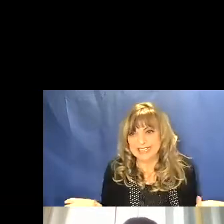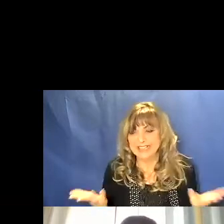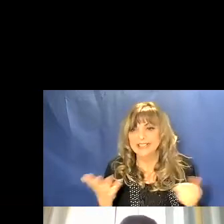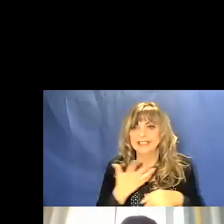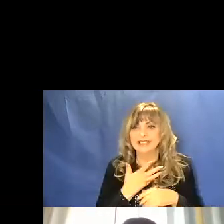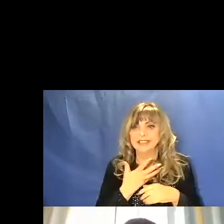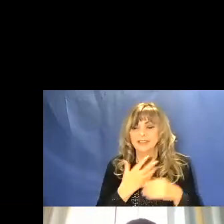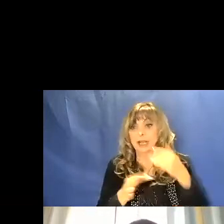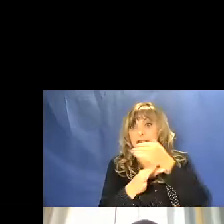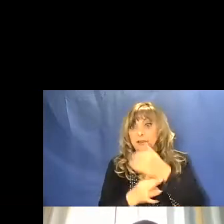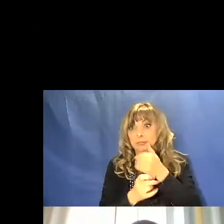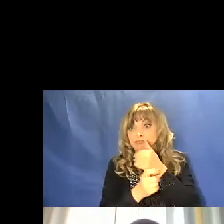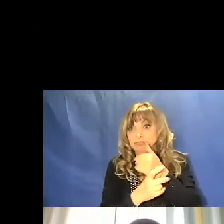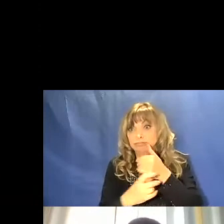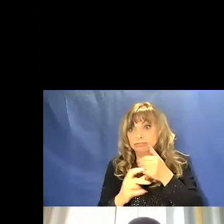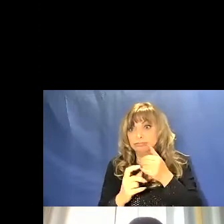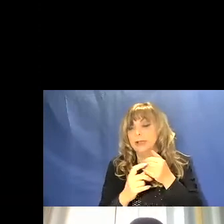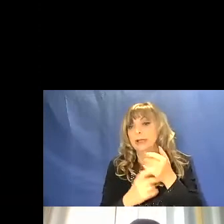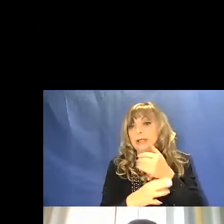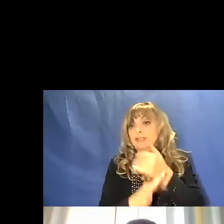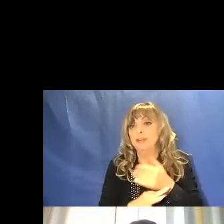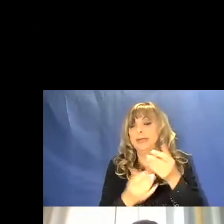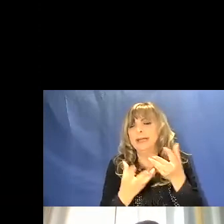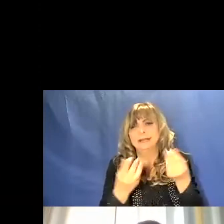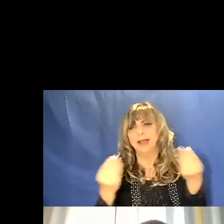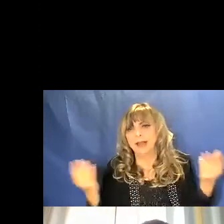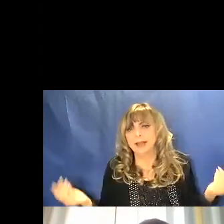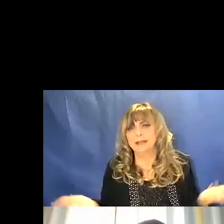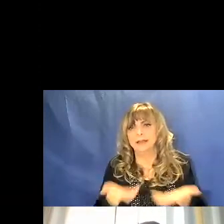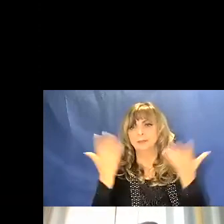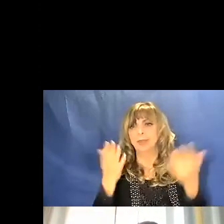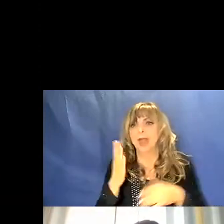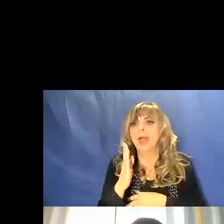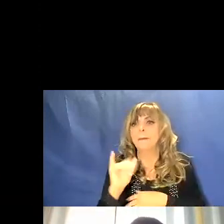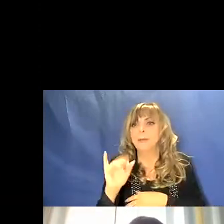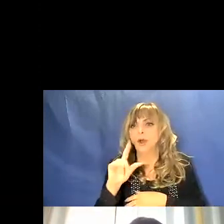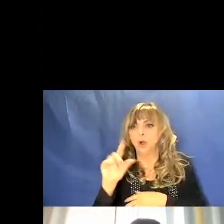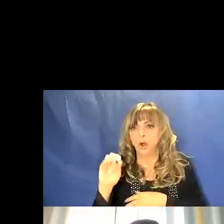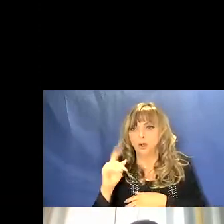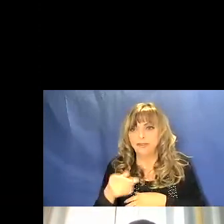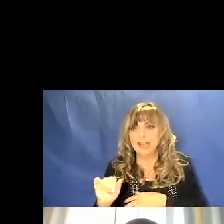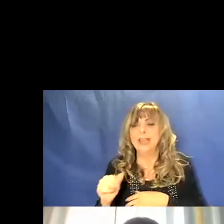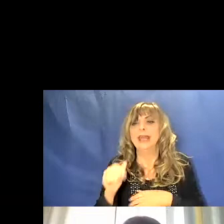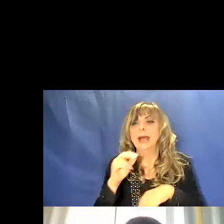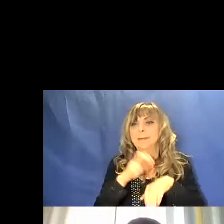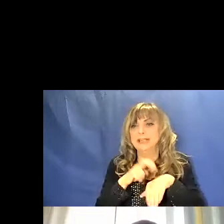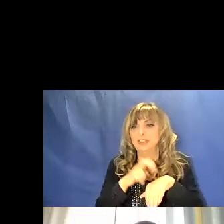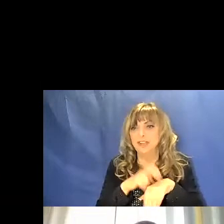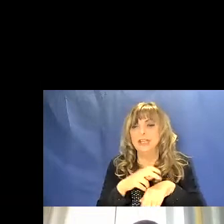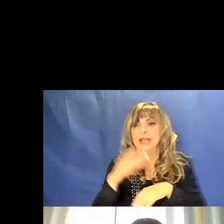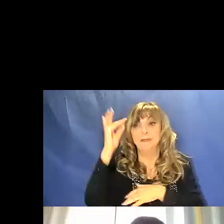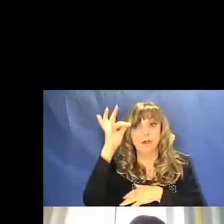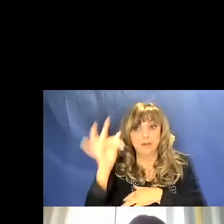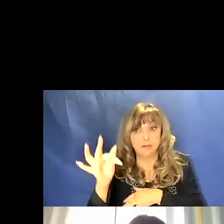discipline che lo prendono in considerazione, tipo la biologia, la medicina, la filosofia,